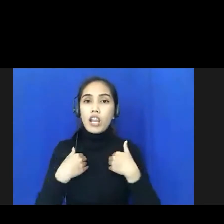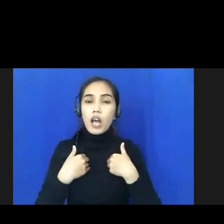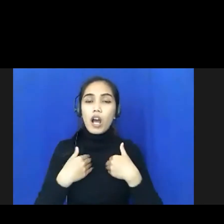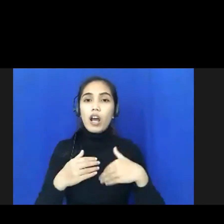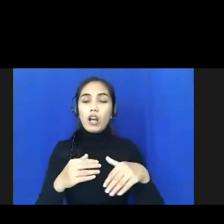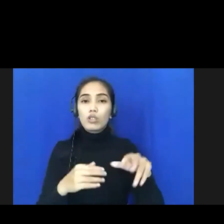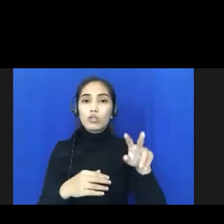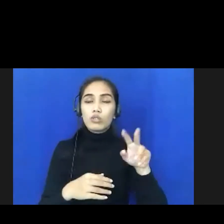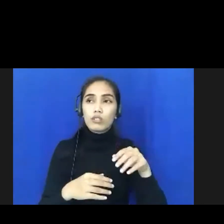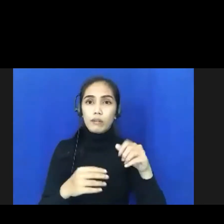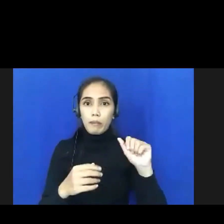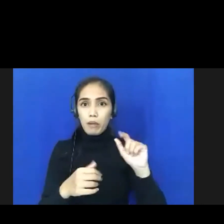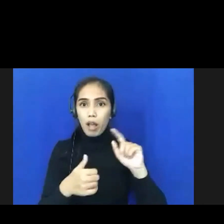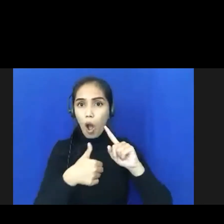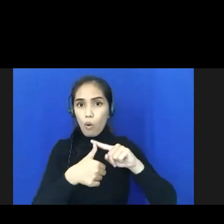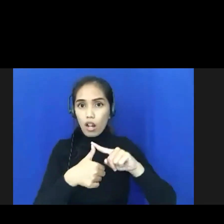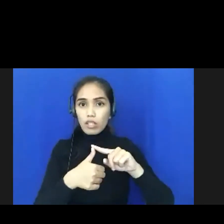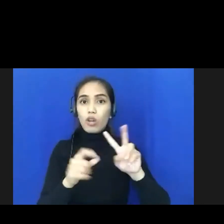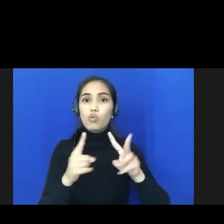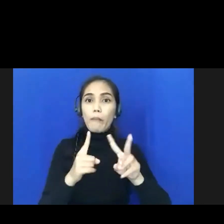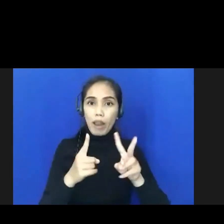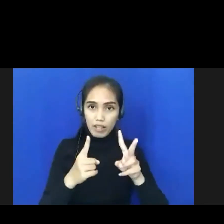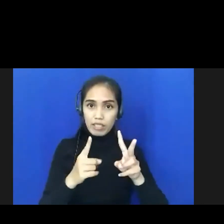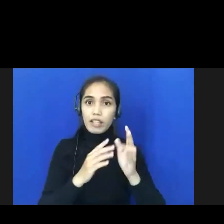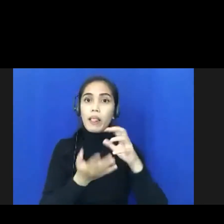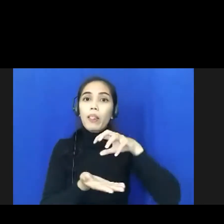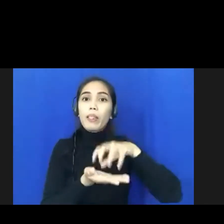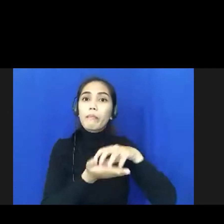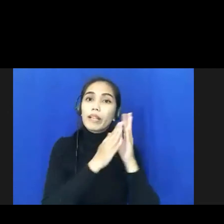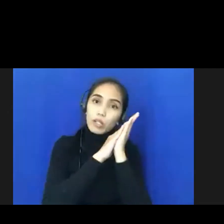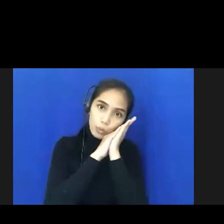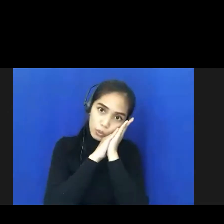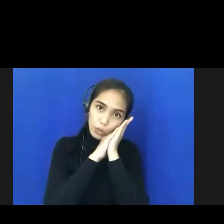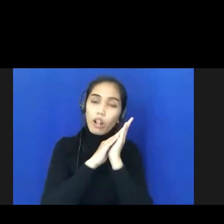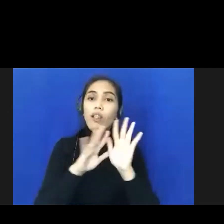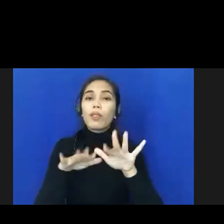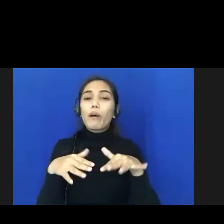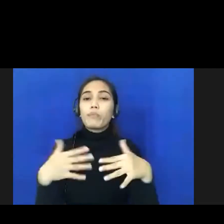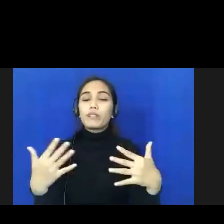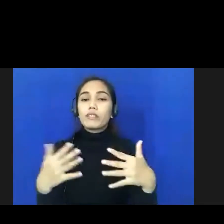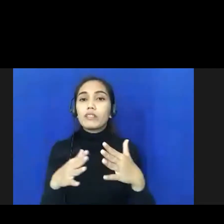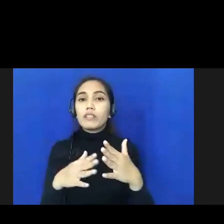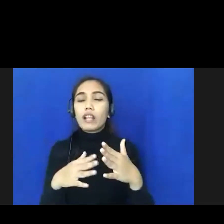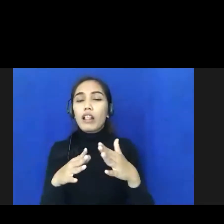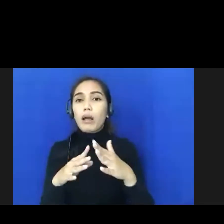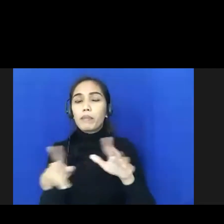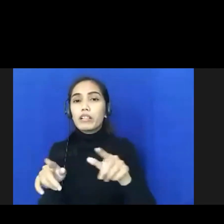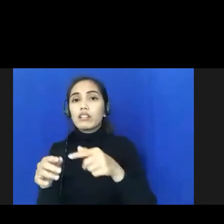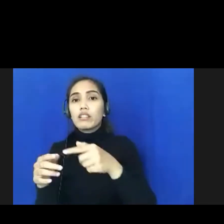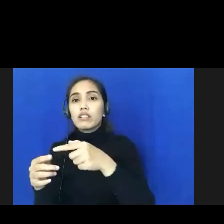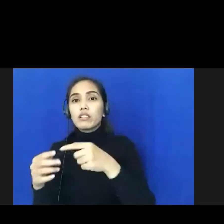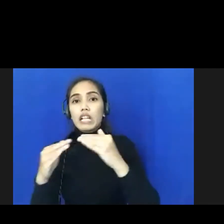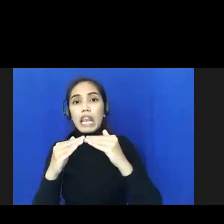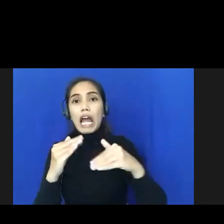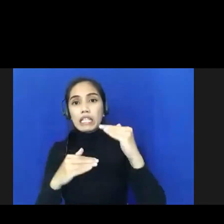awalnya 12 tempat tidur, tetapi dengan kenaikan ini telah dinaikkan menjadi 24 tempat tidur.